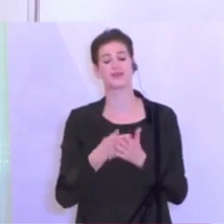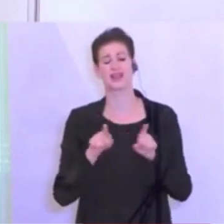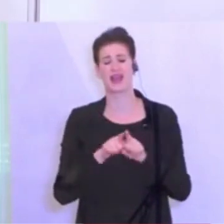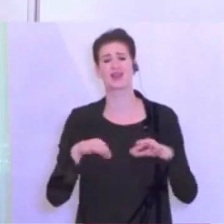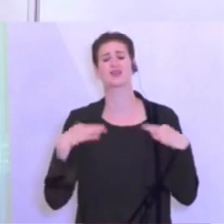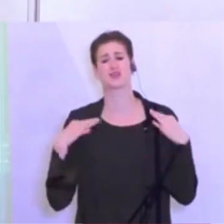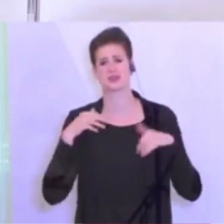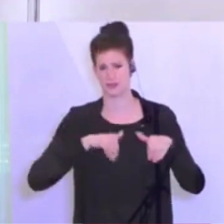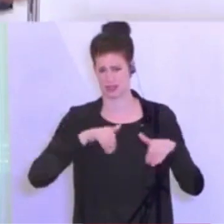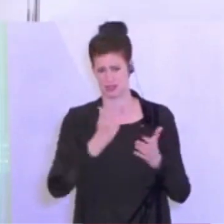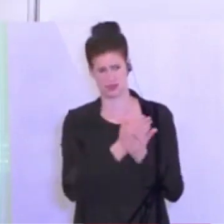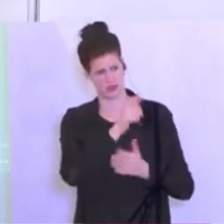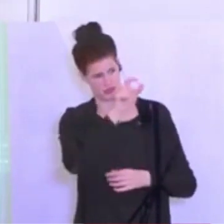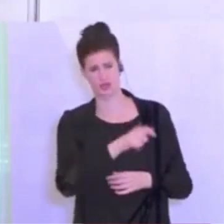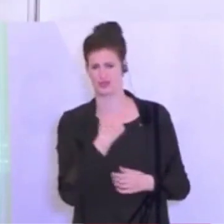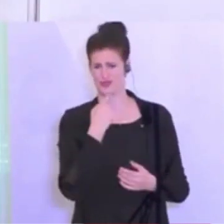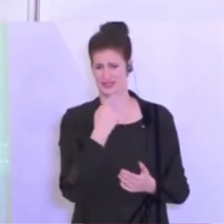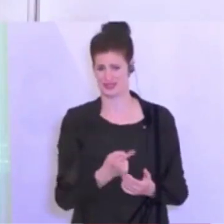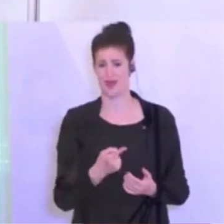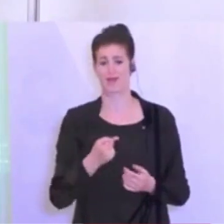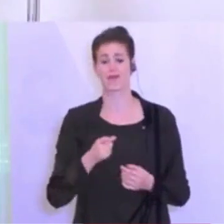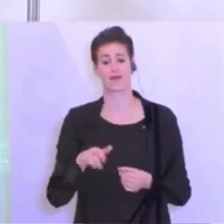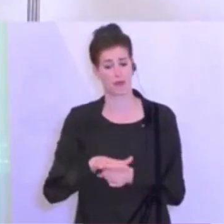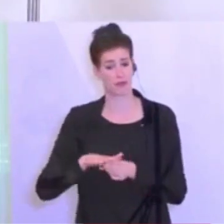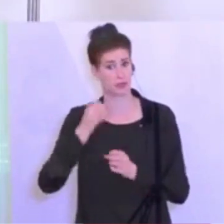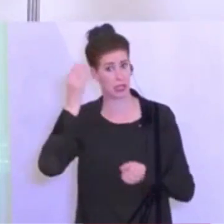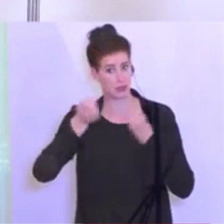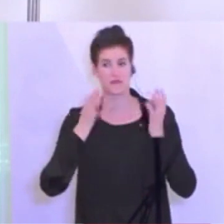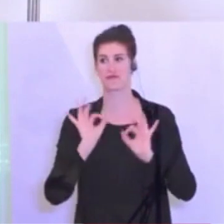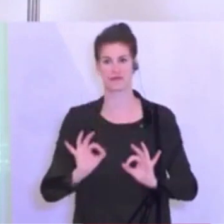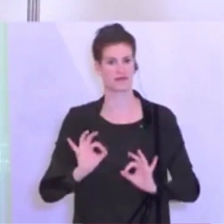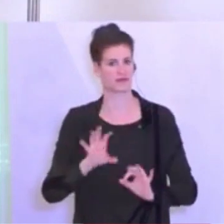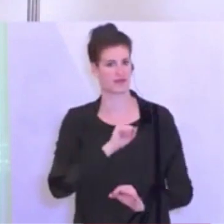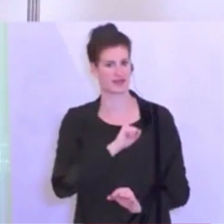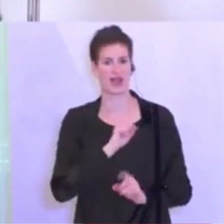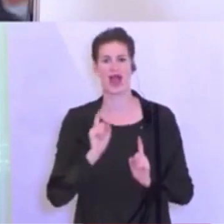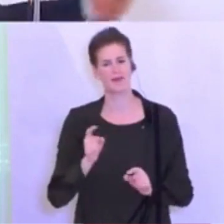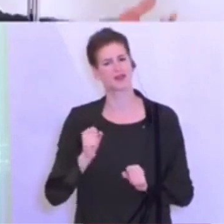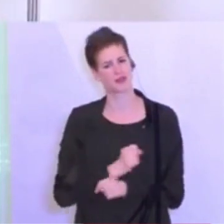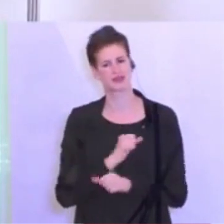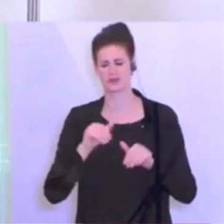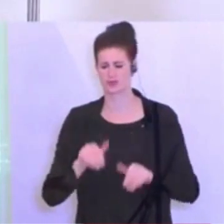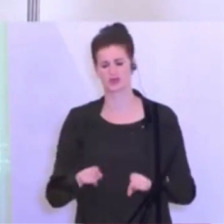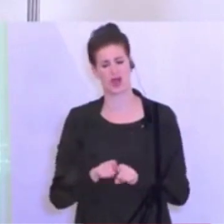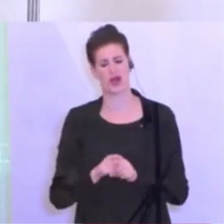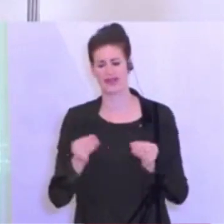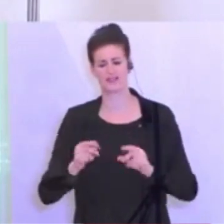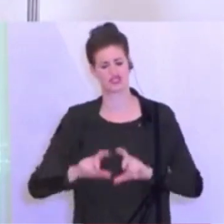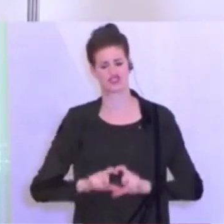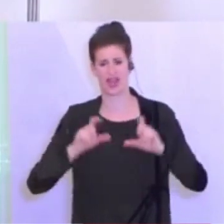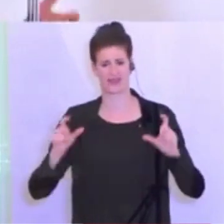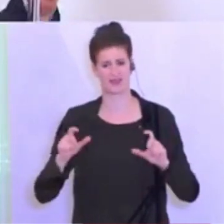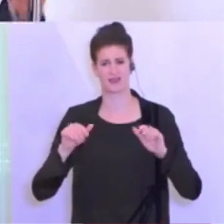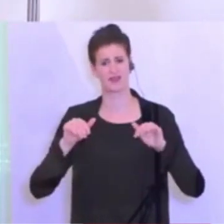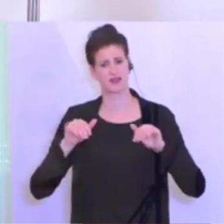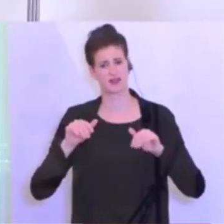angedeutet hat, kreativ werden, was dieser Branche ja immanent ist, dann wird es gut sein. Aber man wird ihnen den Restschaden trotzdem abdecken müssen. Weil